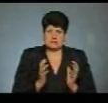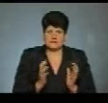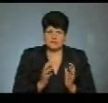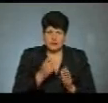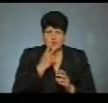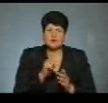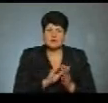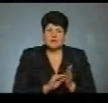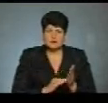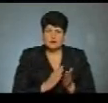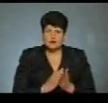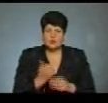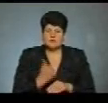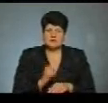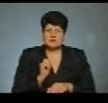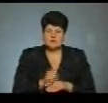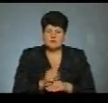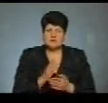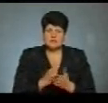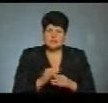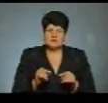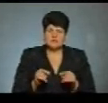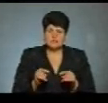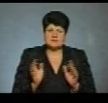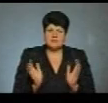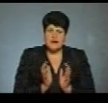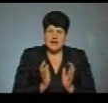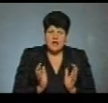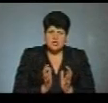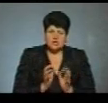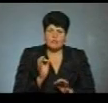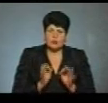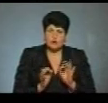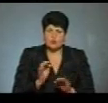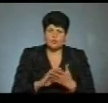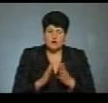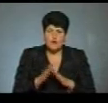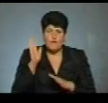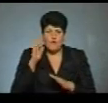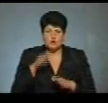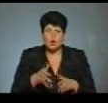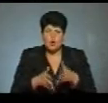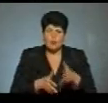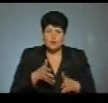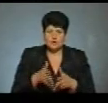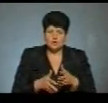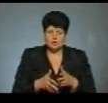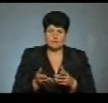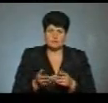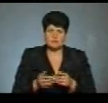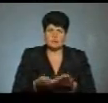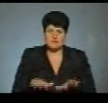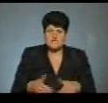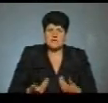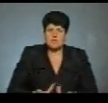є. Основним завданням заказника є створенням для збереження у природному стані водно-болотних гугіт, як місця проживає, що в даному